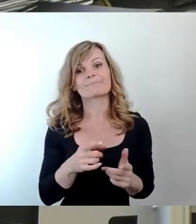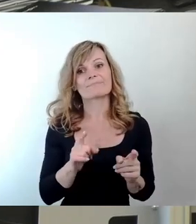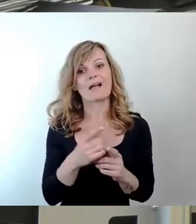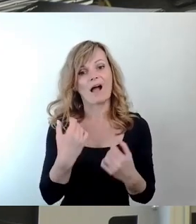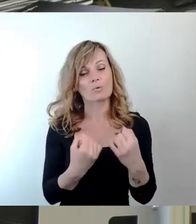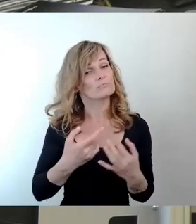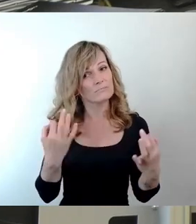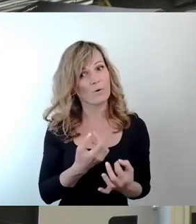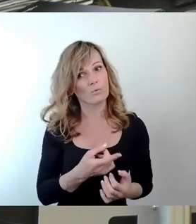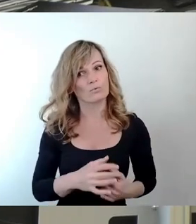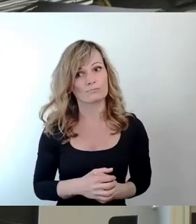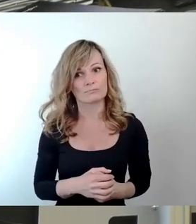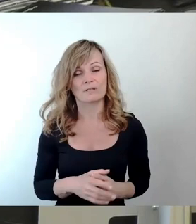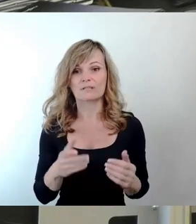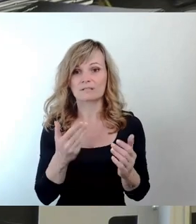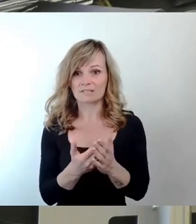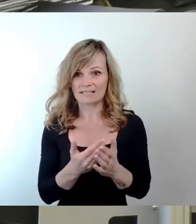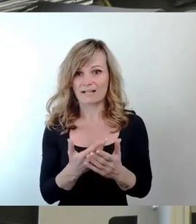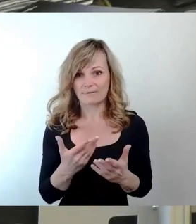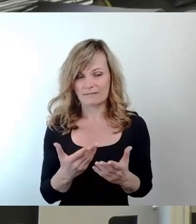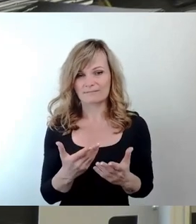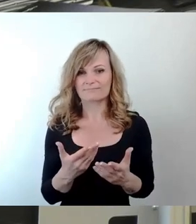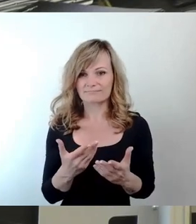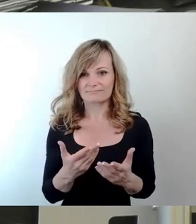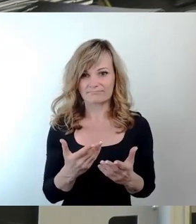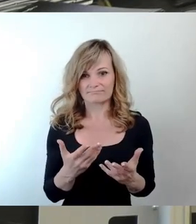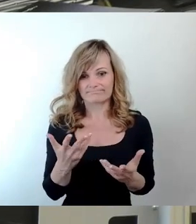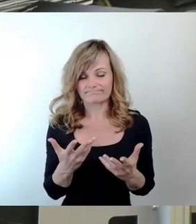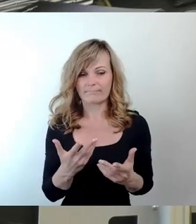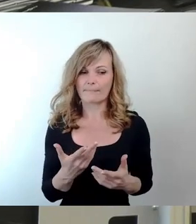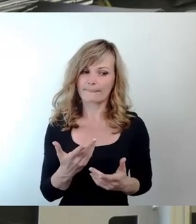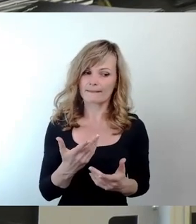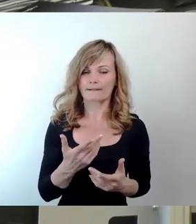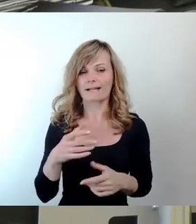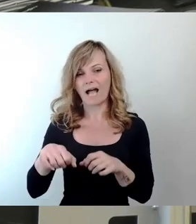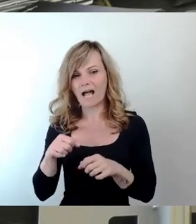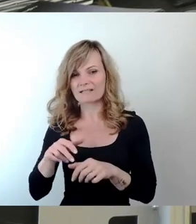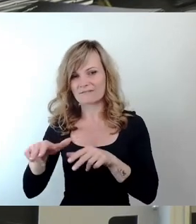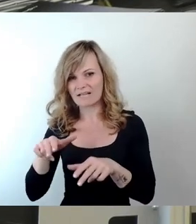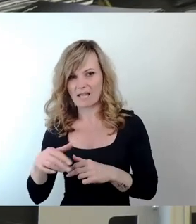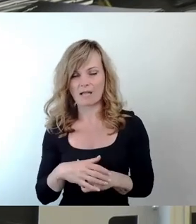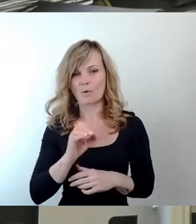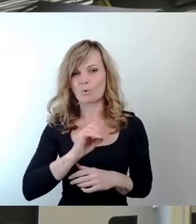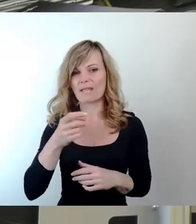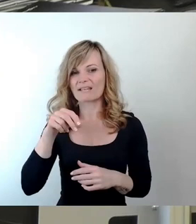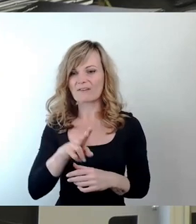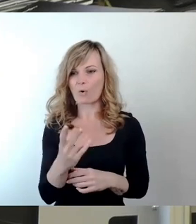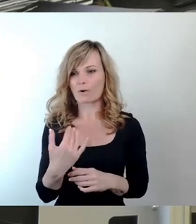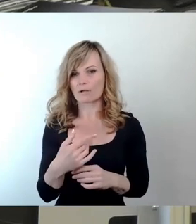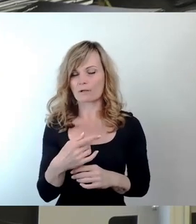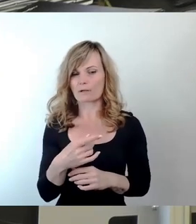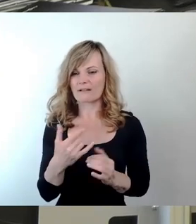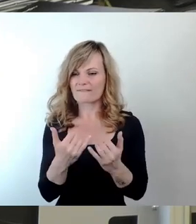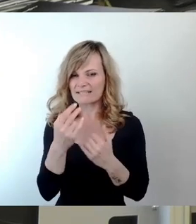Insofern ist die Attraktivität von Radverkehr und ÖPNV entscheidend und nicht im Prinzip, ob man